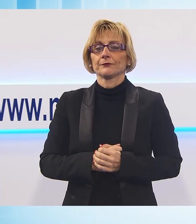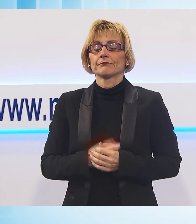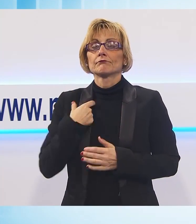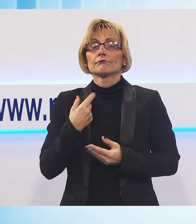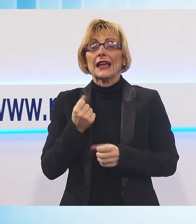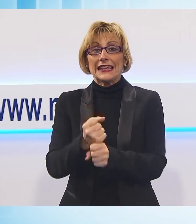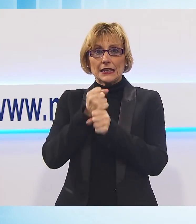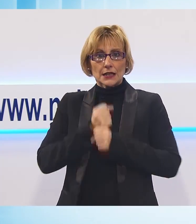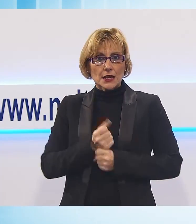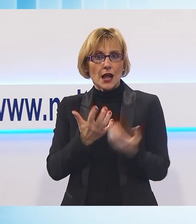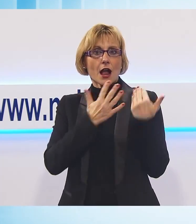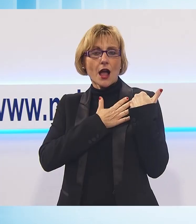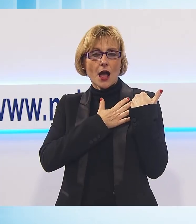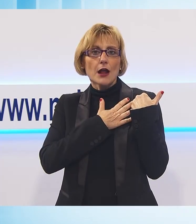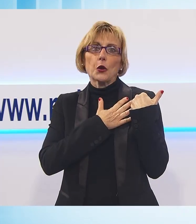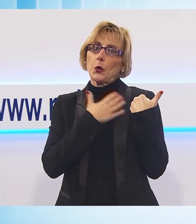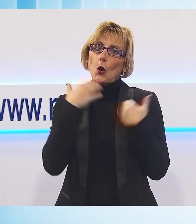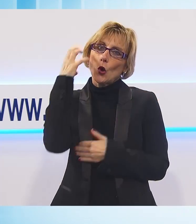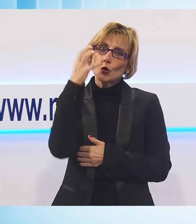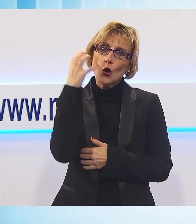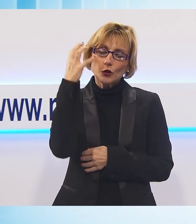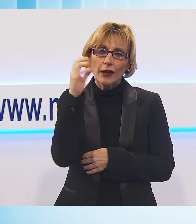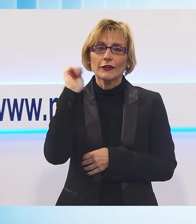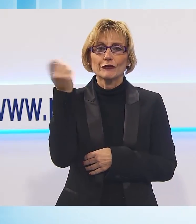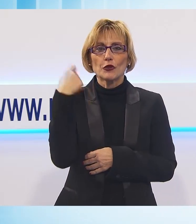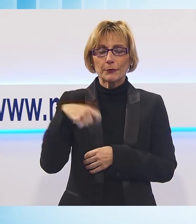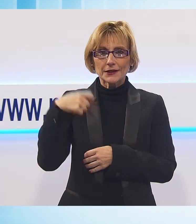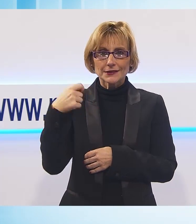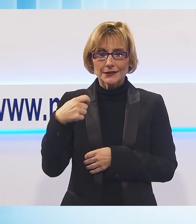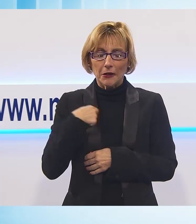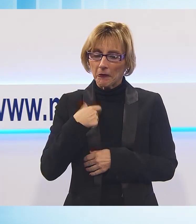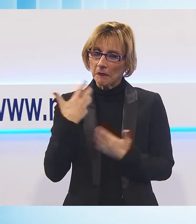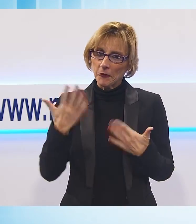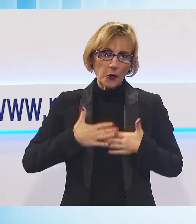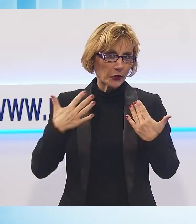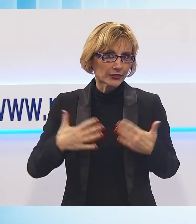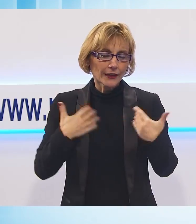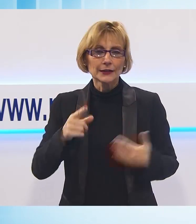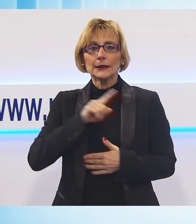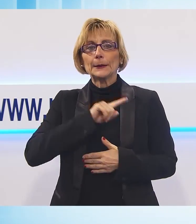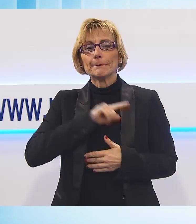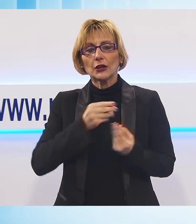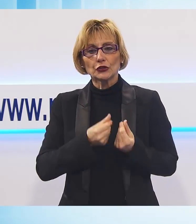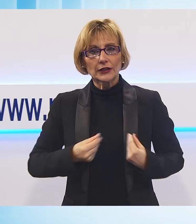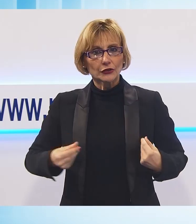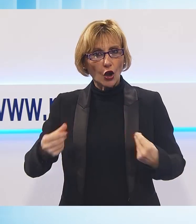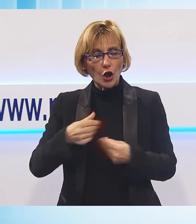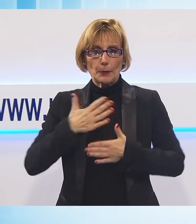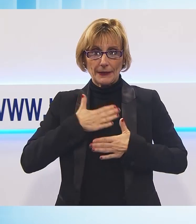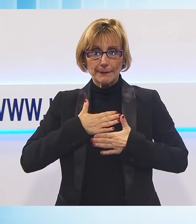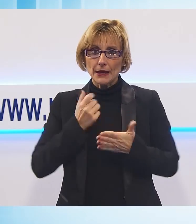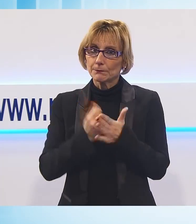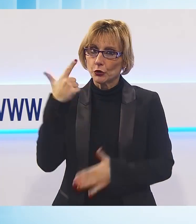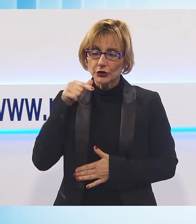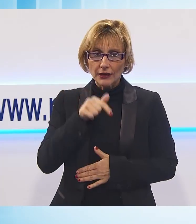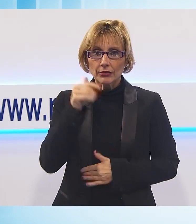per me la Vicepresidenza è una cosa importantissima, il mio territorio per me è importante dal punto di vista del